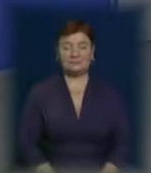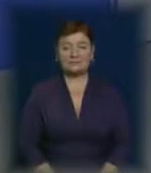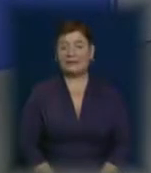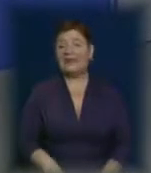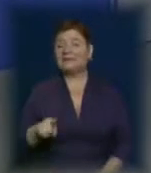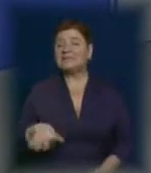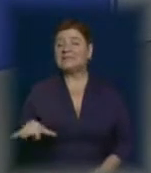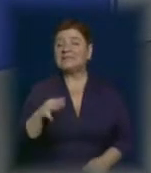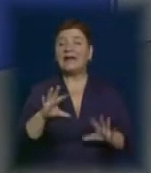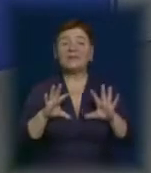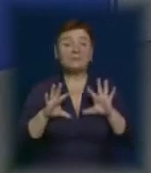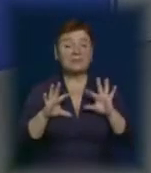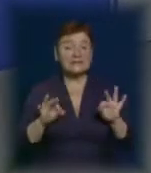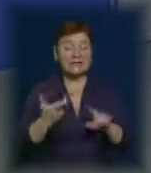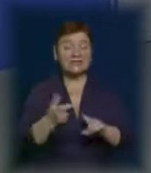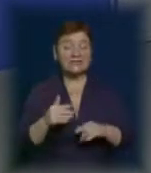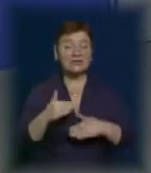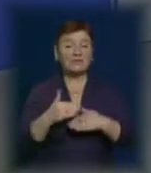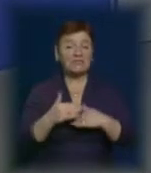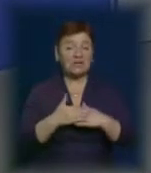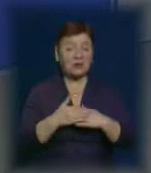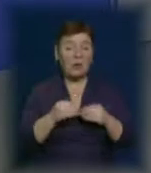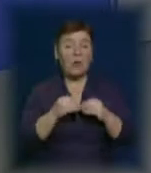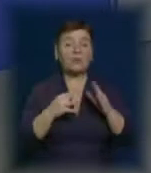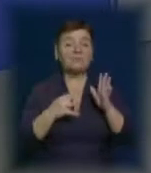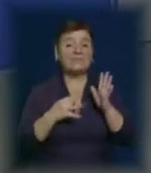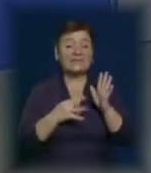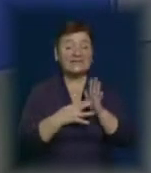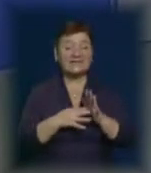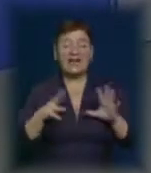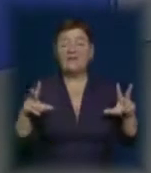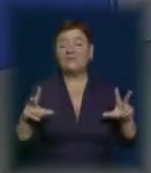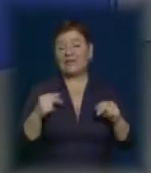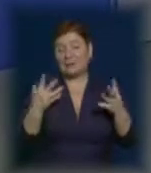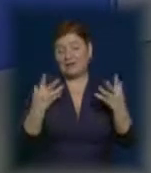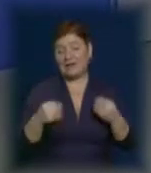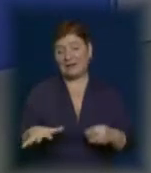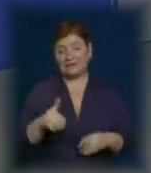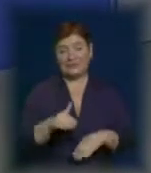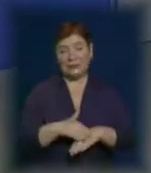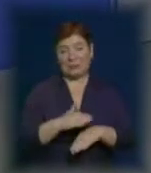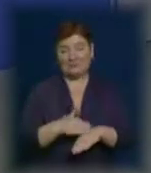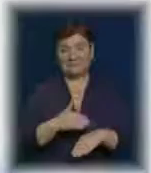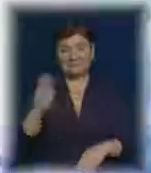Наразі це все інформація. Більше у вечірньому випуску о 19-й. Вдалого вам дня і на все добре.